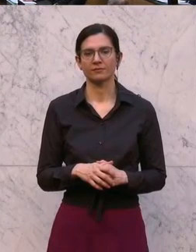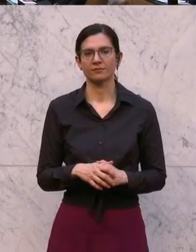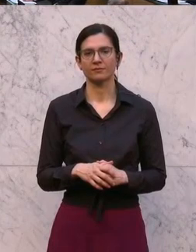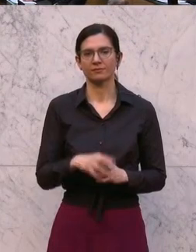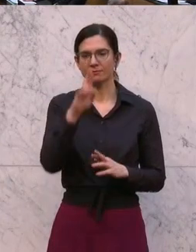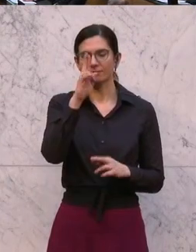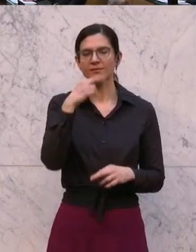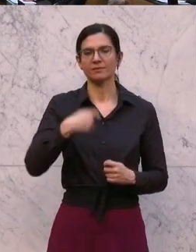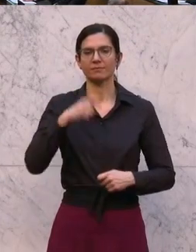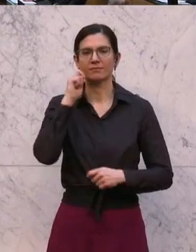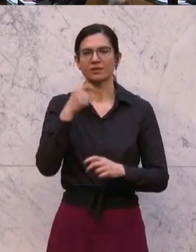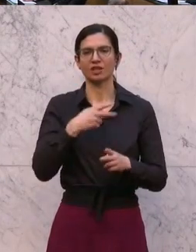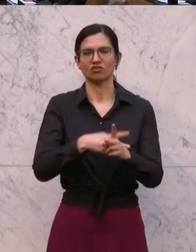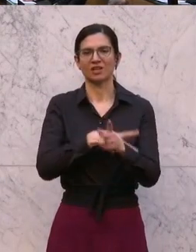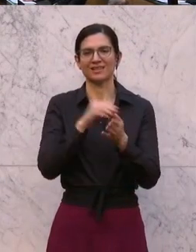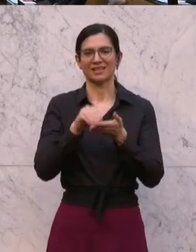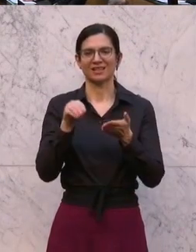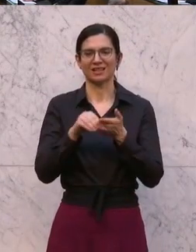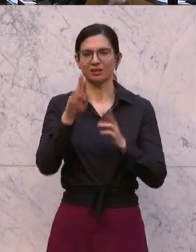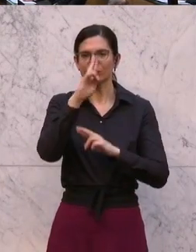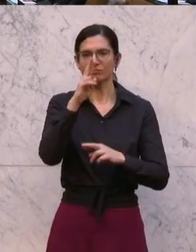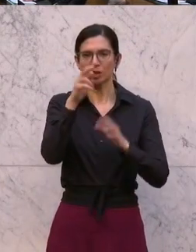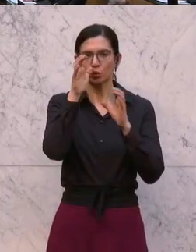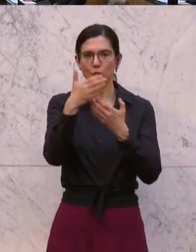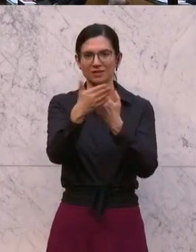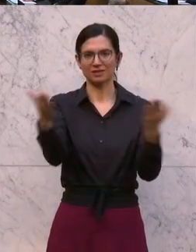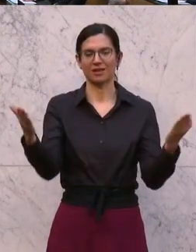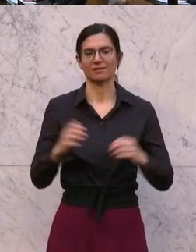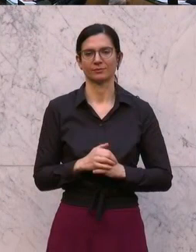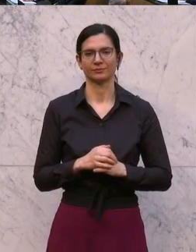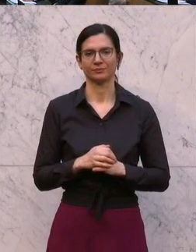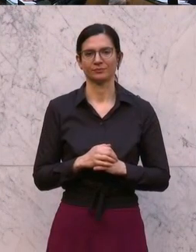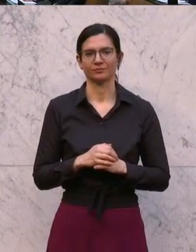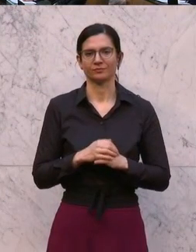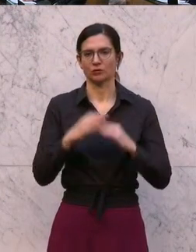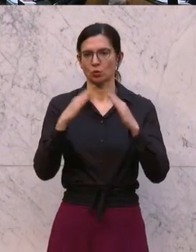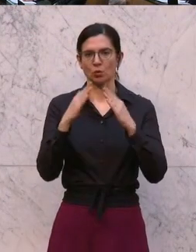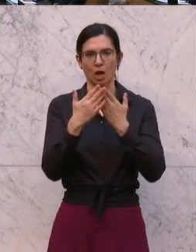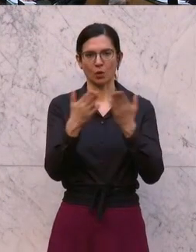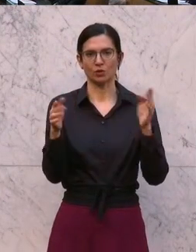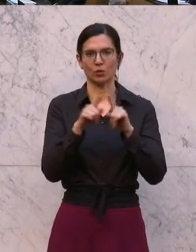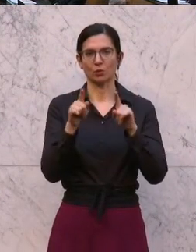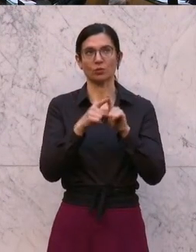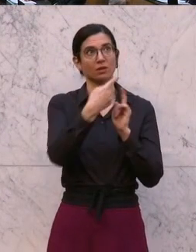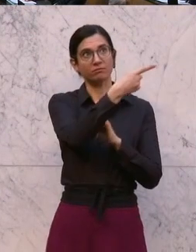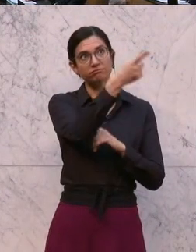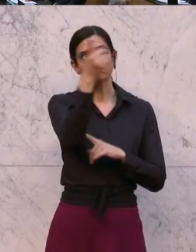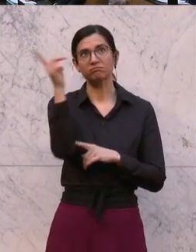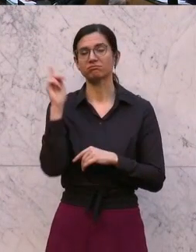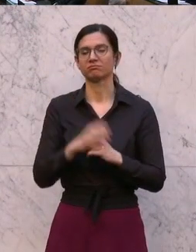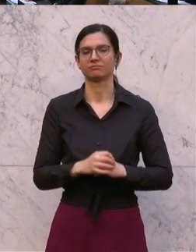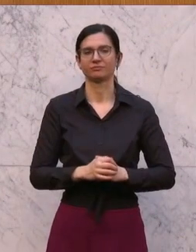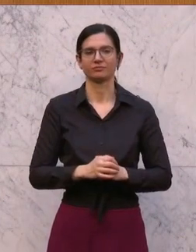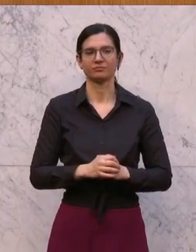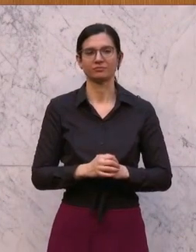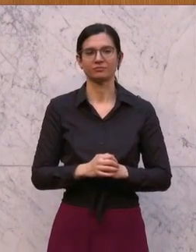Schätzte Frau Präsidentin, Herr Staatssekretär, geschätzte Zuseherinnen und Zuseher, zu Hause vor den Fernsehgeräten und auch bei uns hier im Hohen Haus.